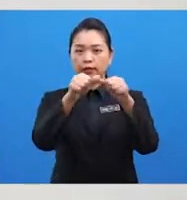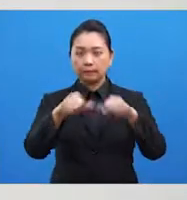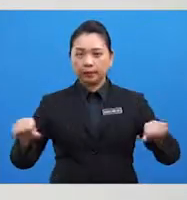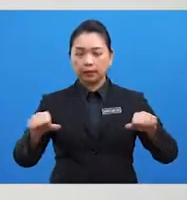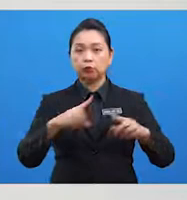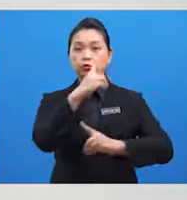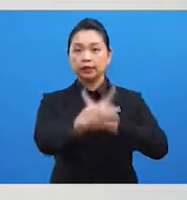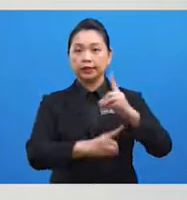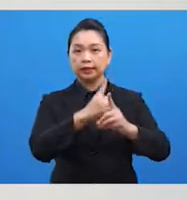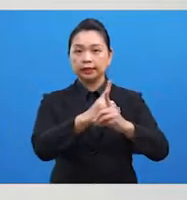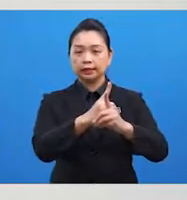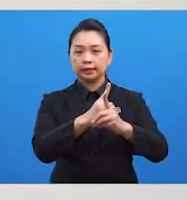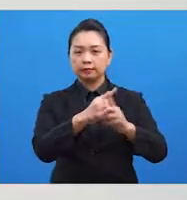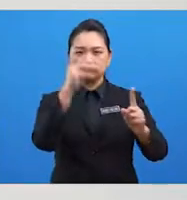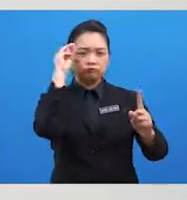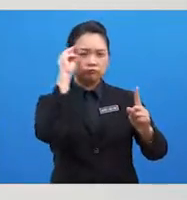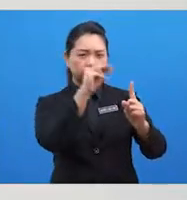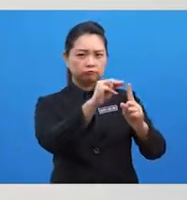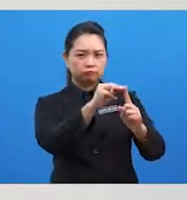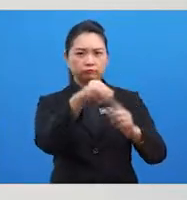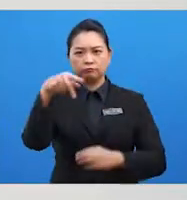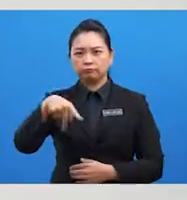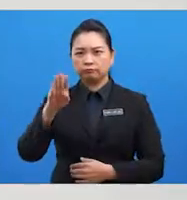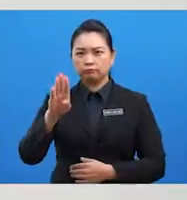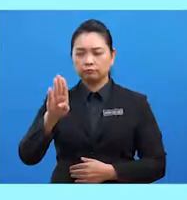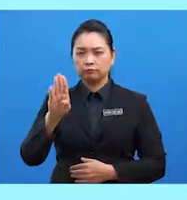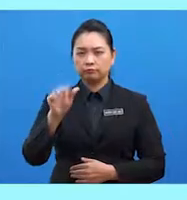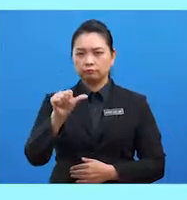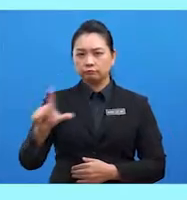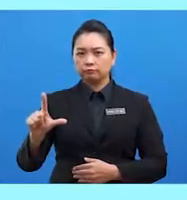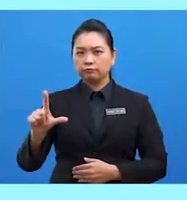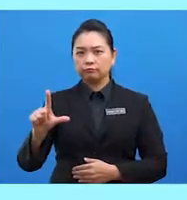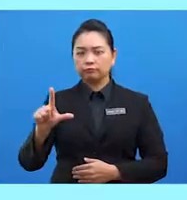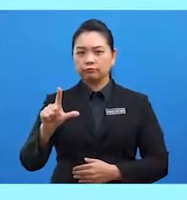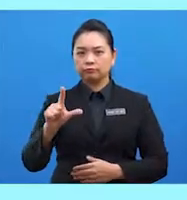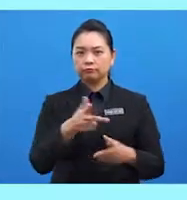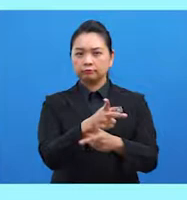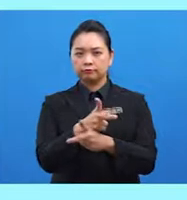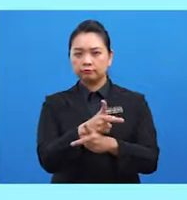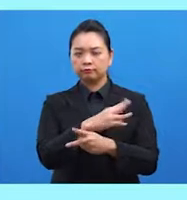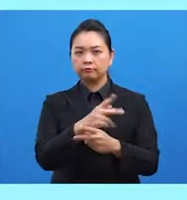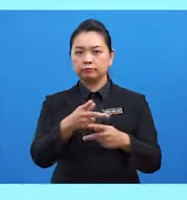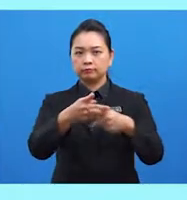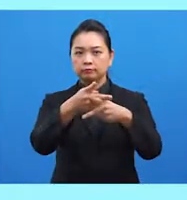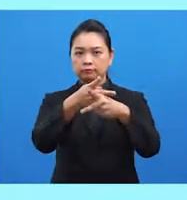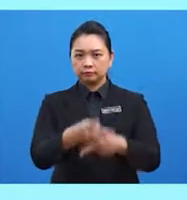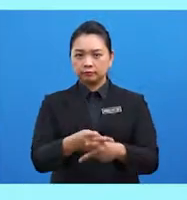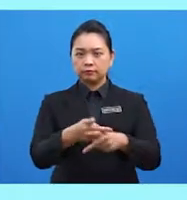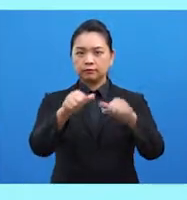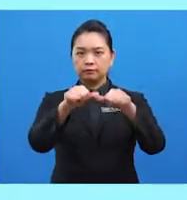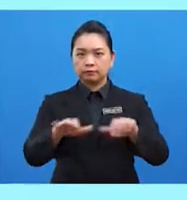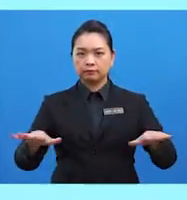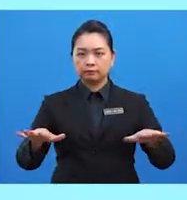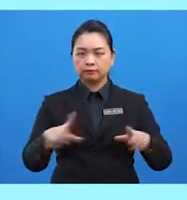dunia. Matlamat penubuhan PBB ialah Memelihara dan mengekalkan